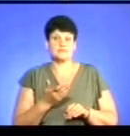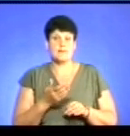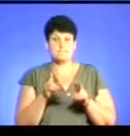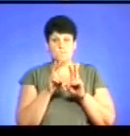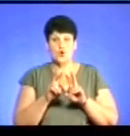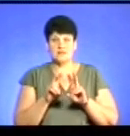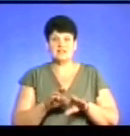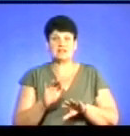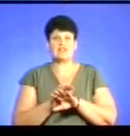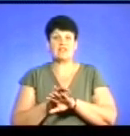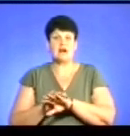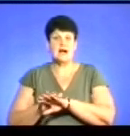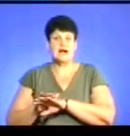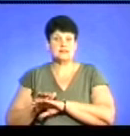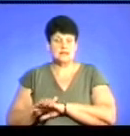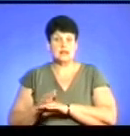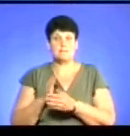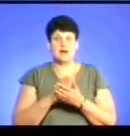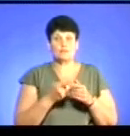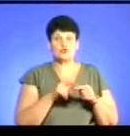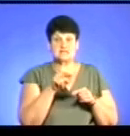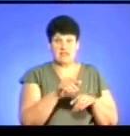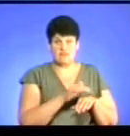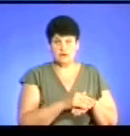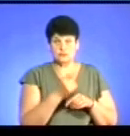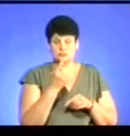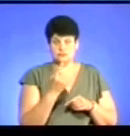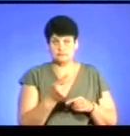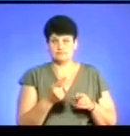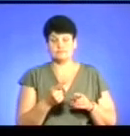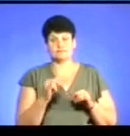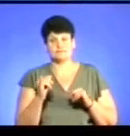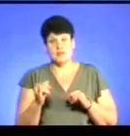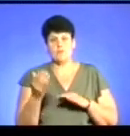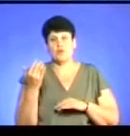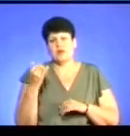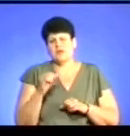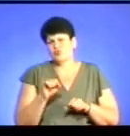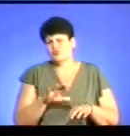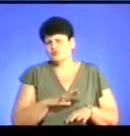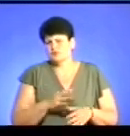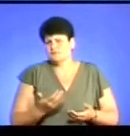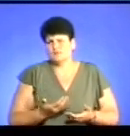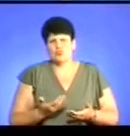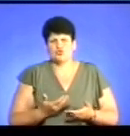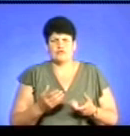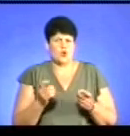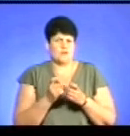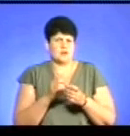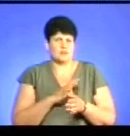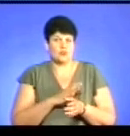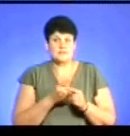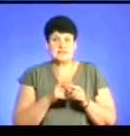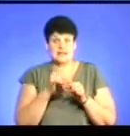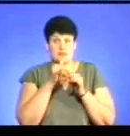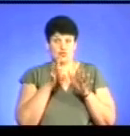проаналізувати факти, маємо оцей факт прикрий, попередньо, може, якийсь побутовий конфлікт був, то це ми